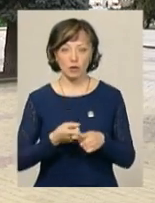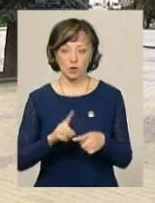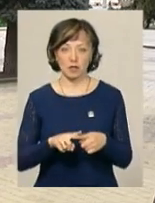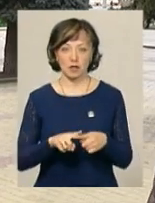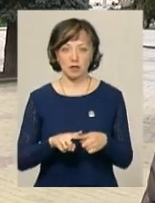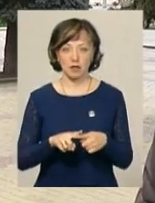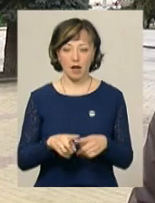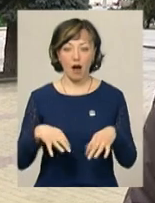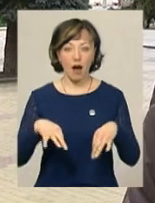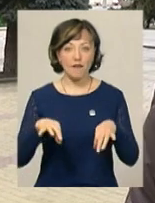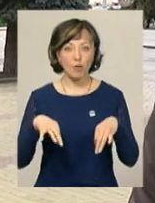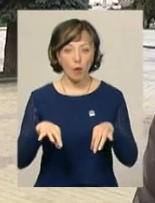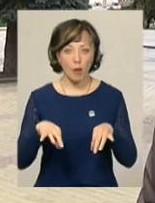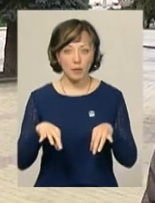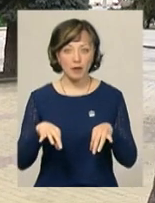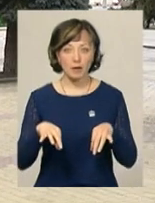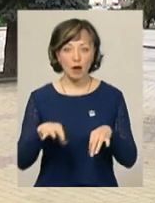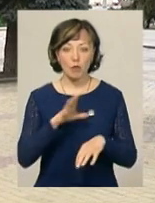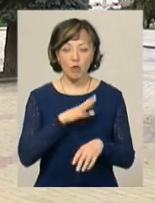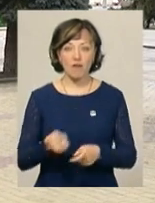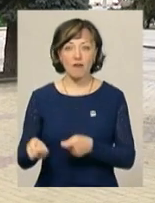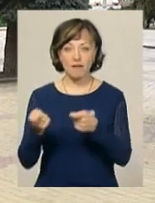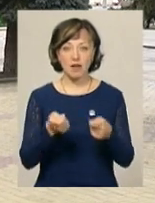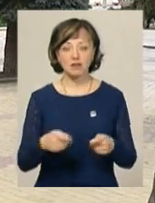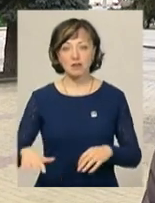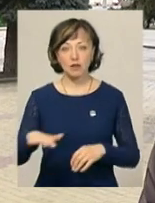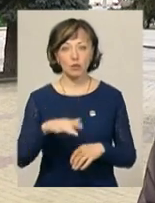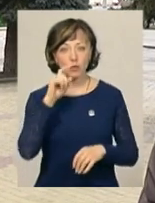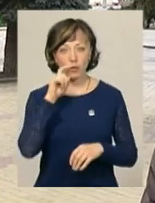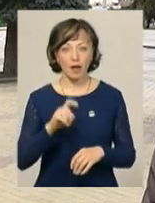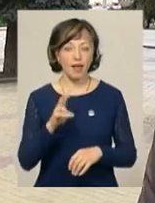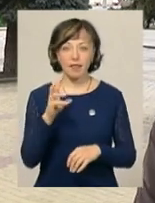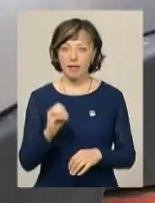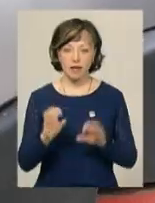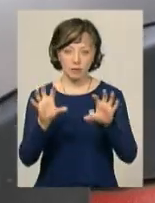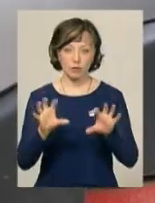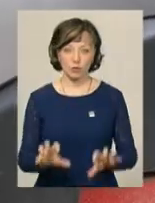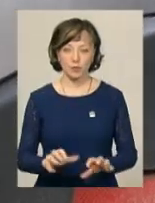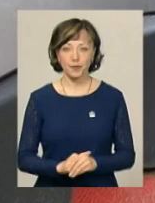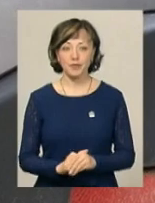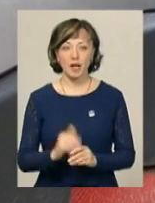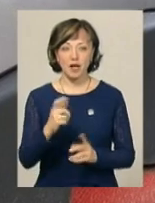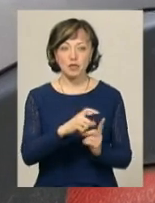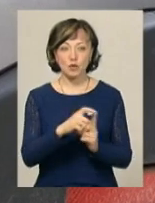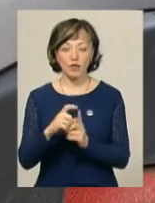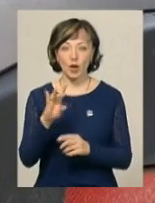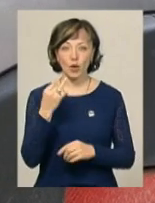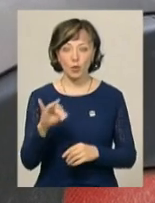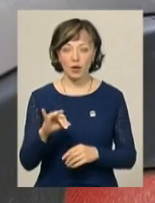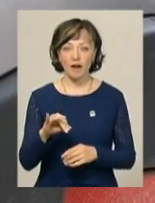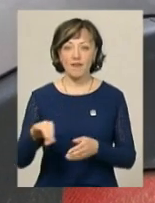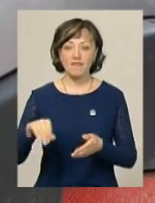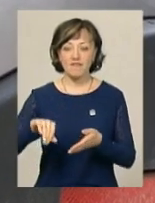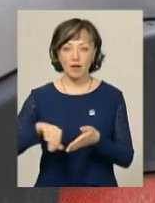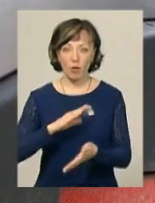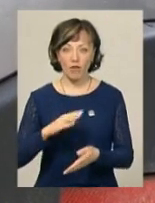автомобіль був везений на територію України нелегально. За словами Юрія, відмовився компенсувати